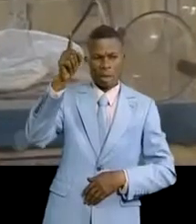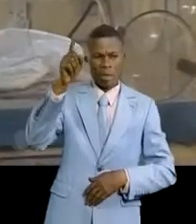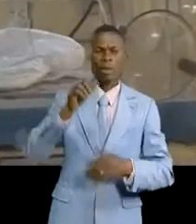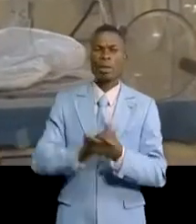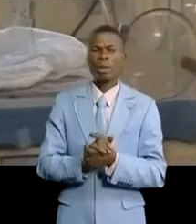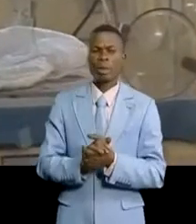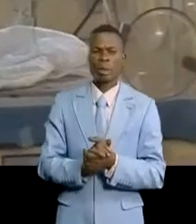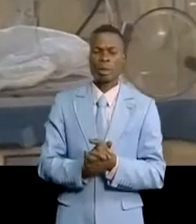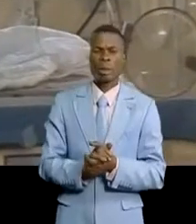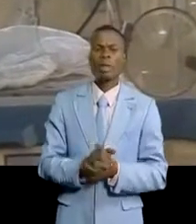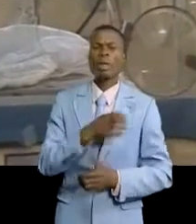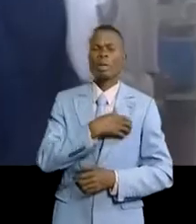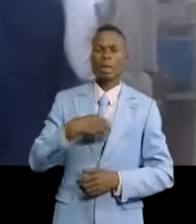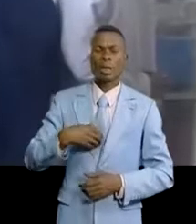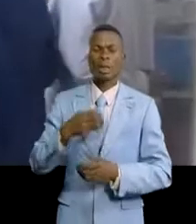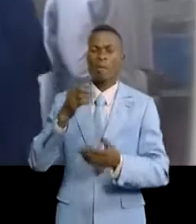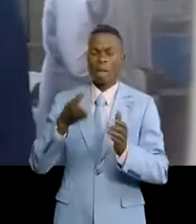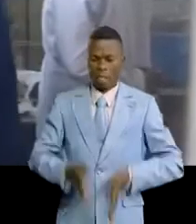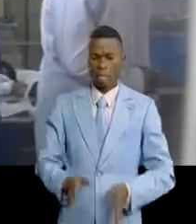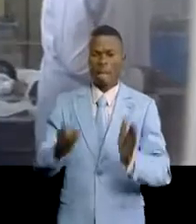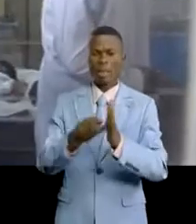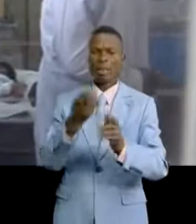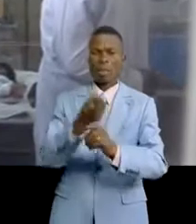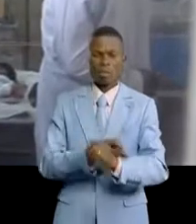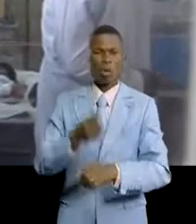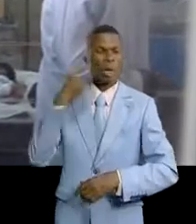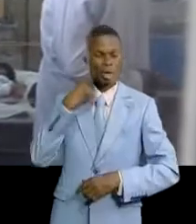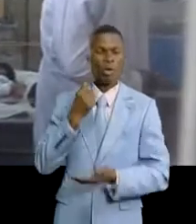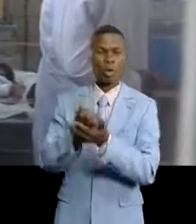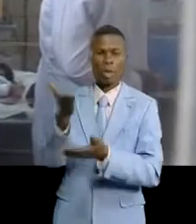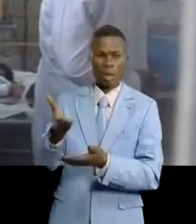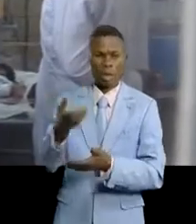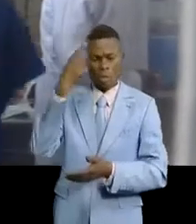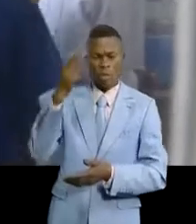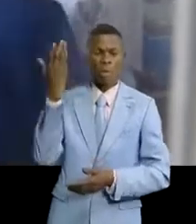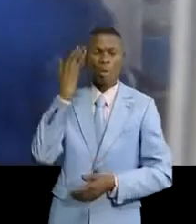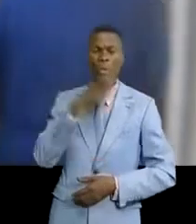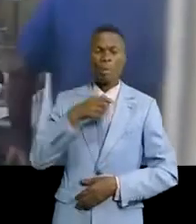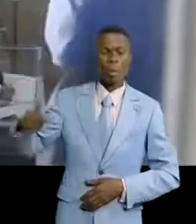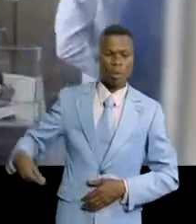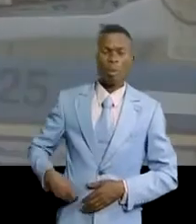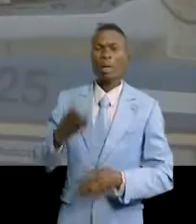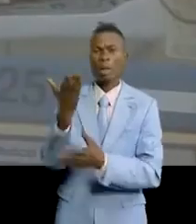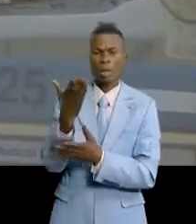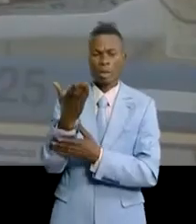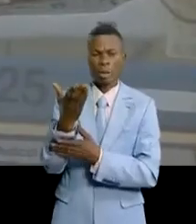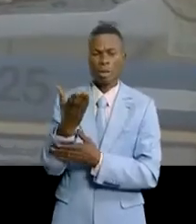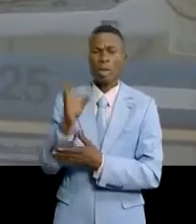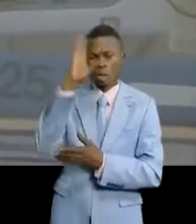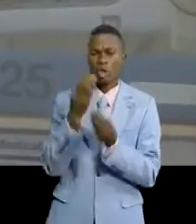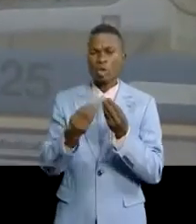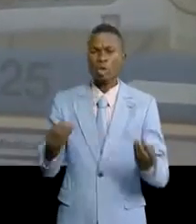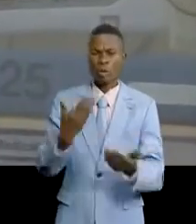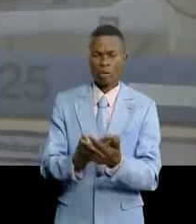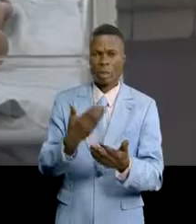ont la garantie d'être suivis par le médecin. Mais du côté des infirmiers, ils nous réclament la résolution en toute